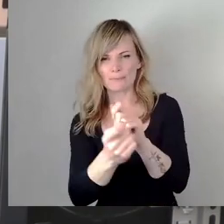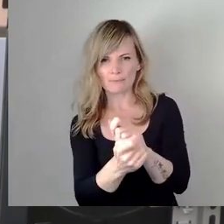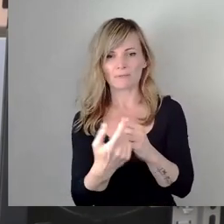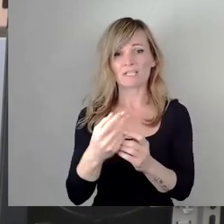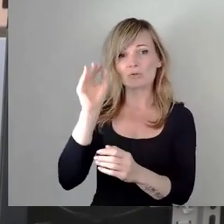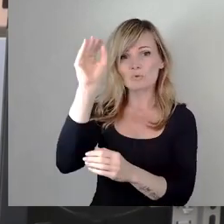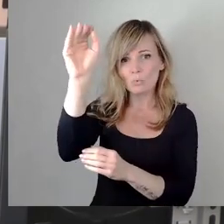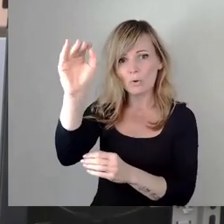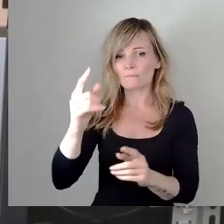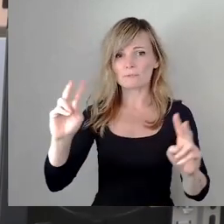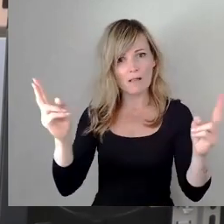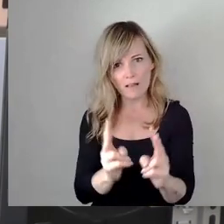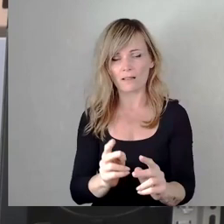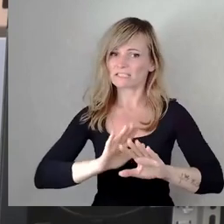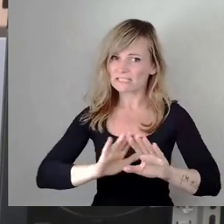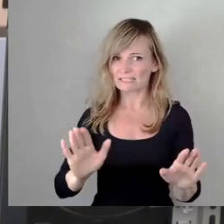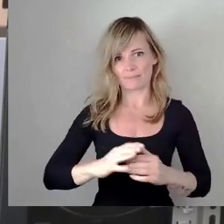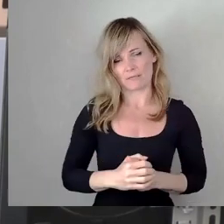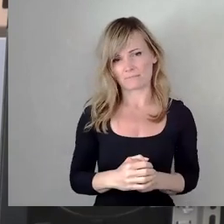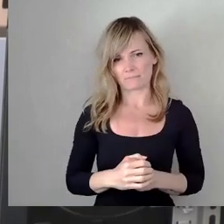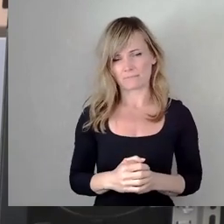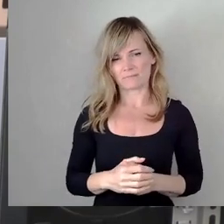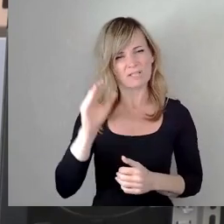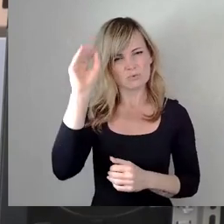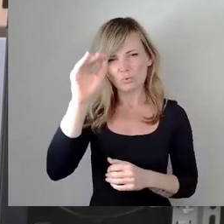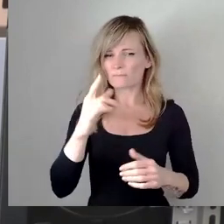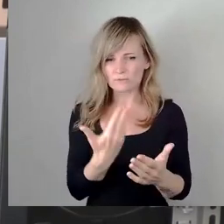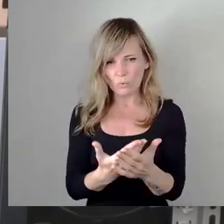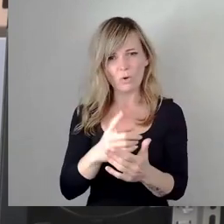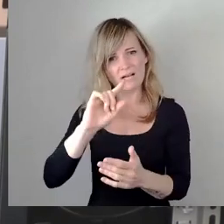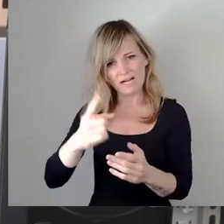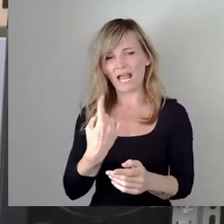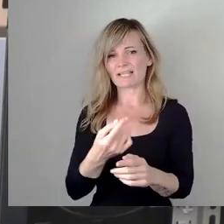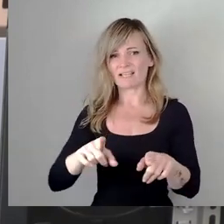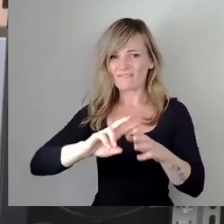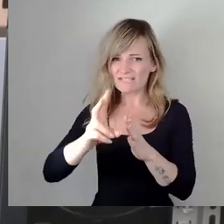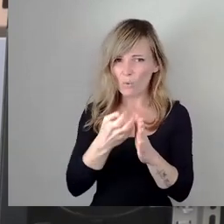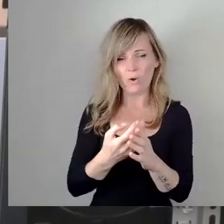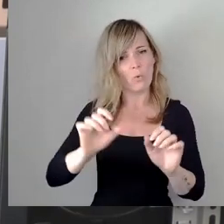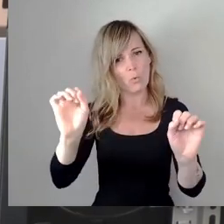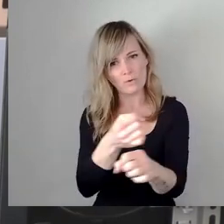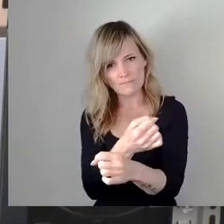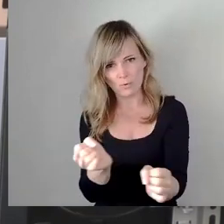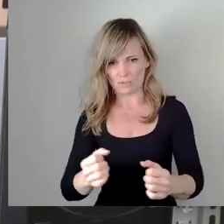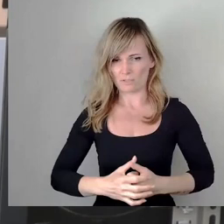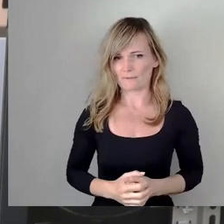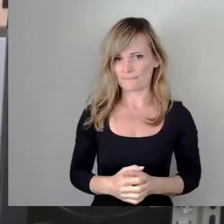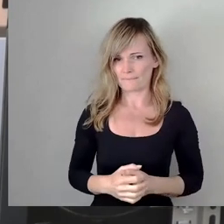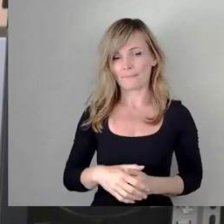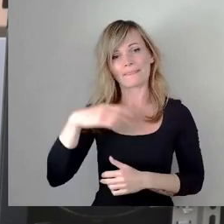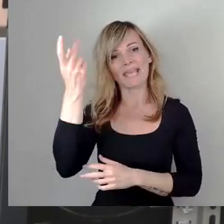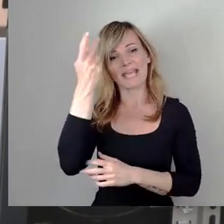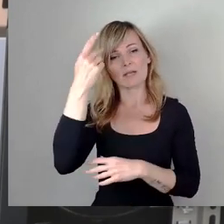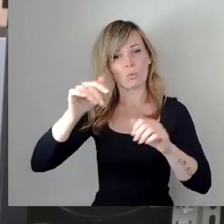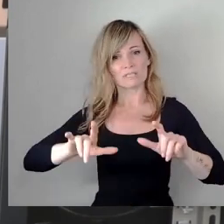vermieden werden können, künftig unmöglich werden. Eine Erinnerungstafel, so wie sie jetzt geplant ist, kann nur ein